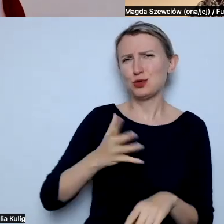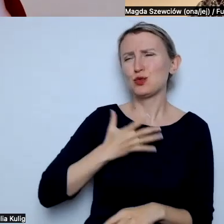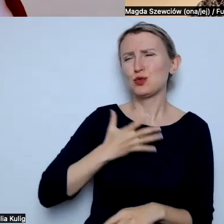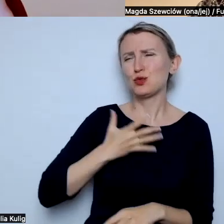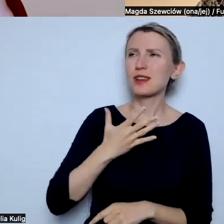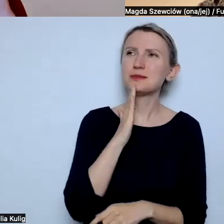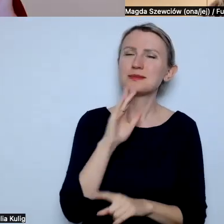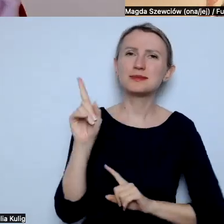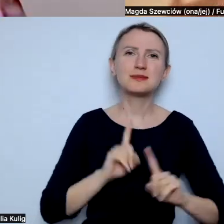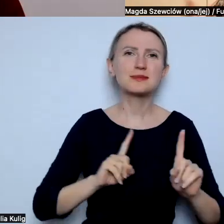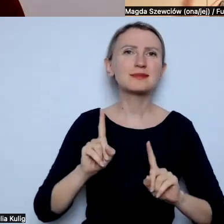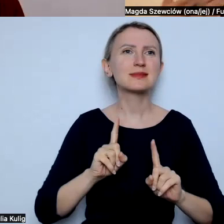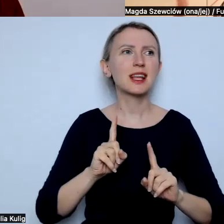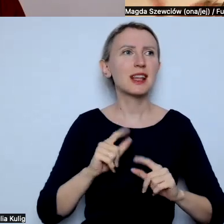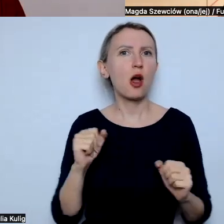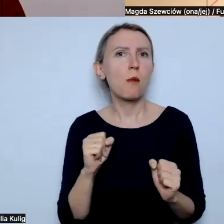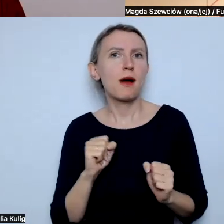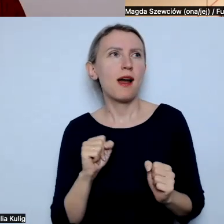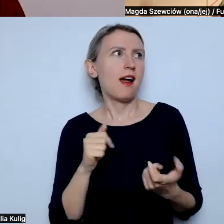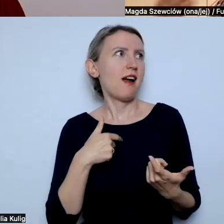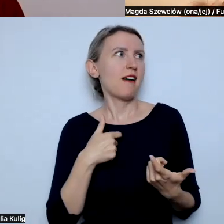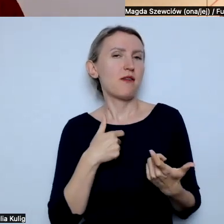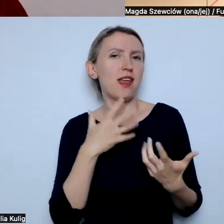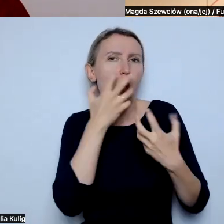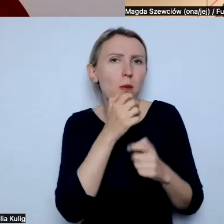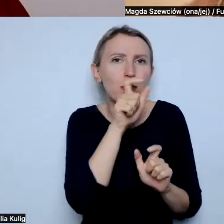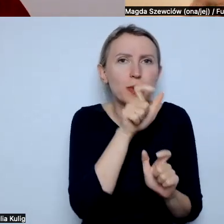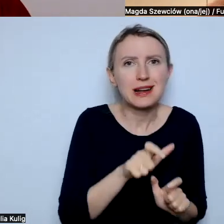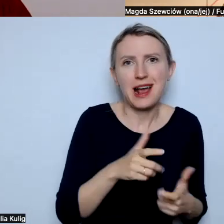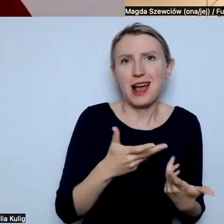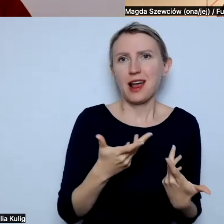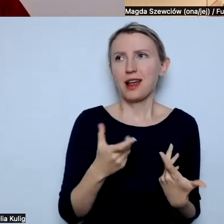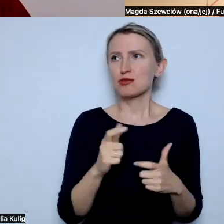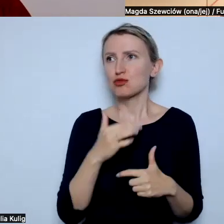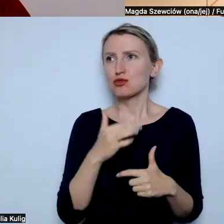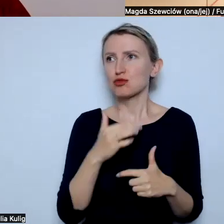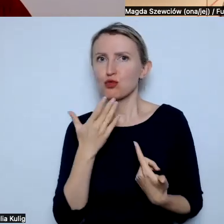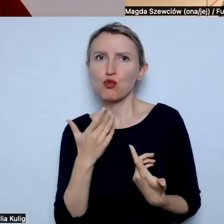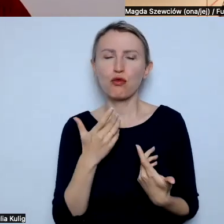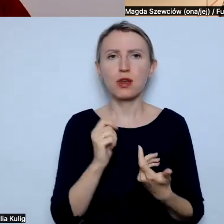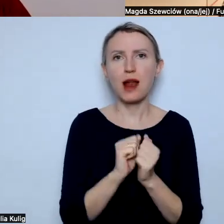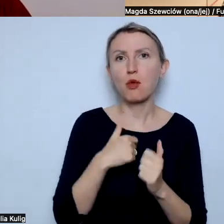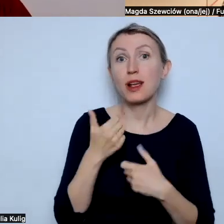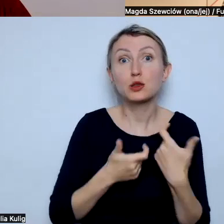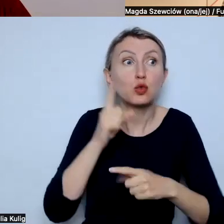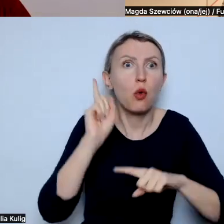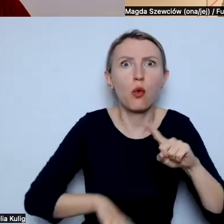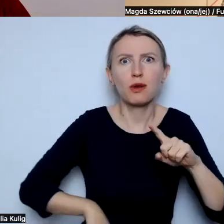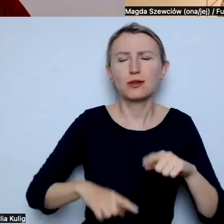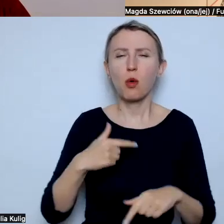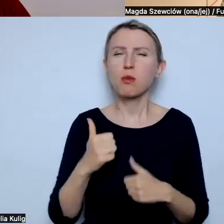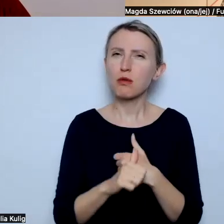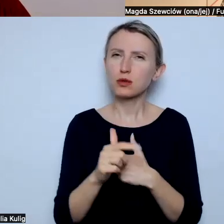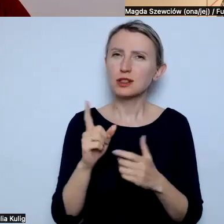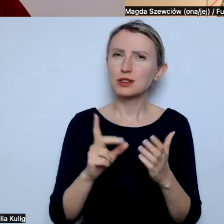ta obawa przed tym, że kogoś się urazi w tym, co się mówi, albo w tym, co się zrobi, sprawia, że często